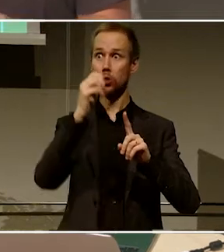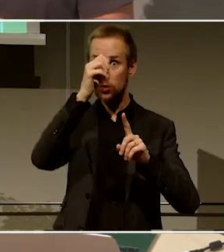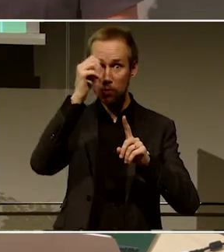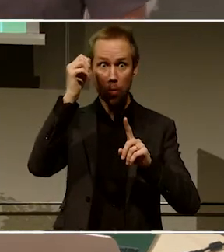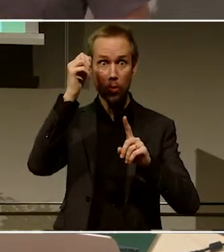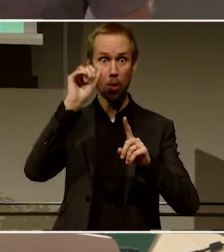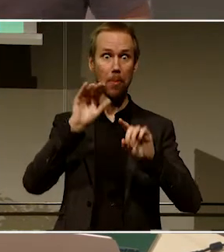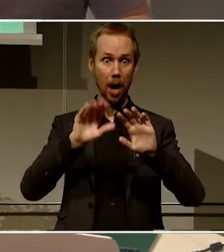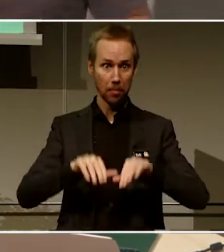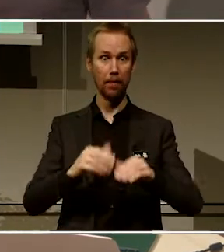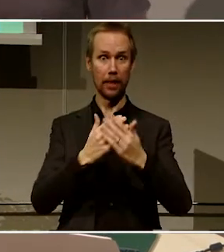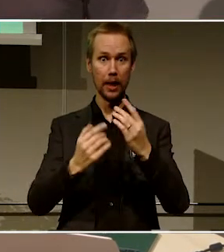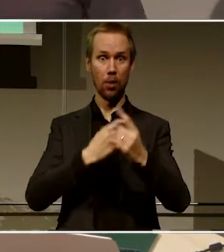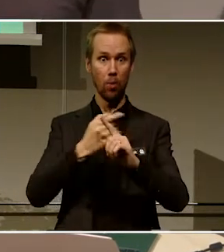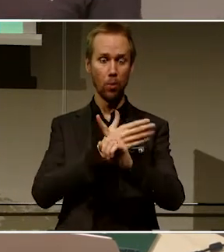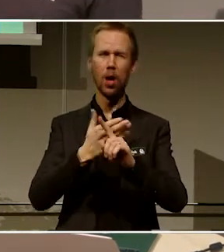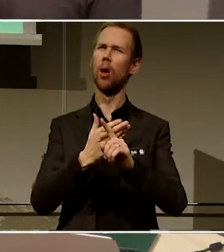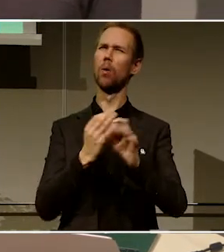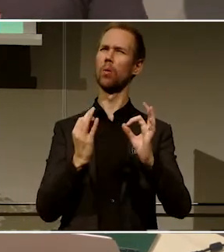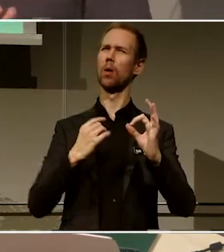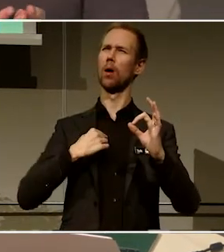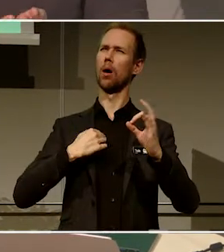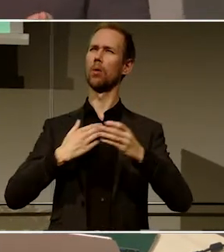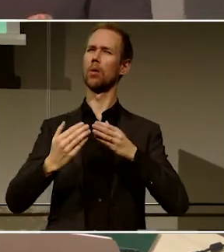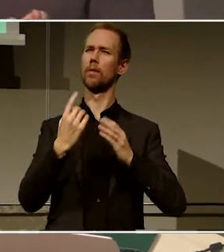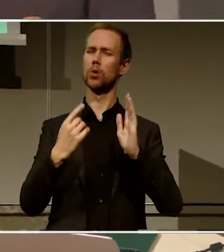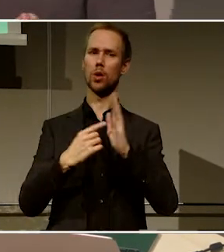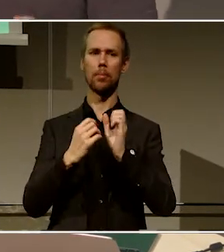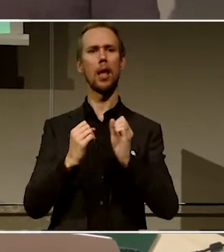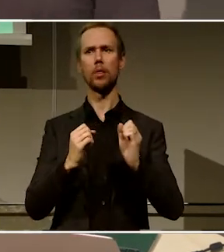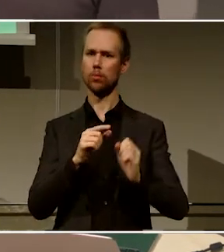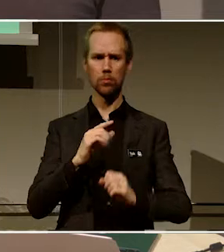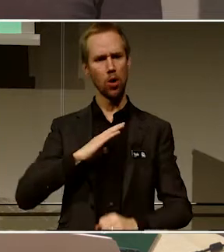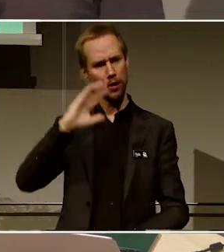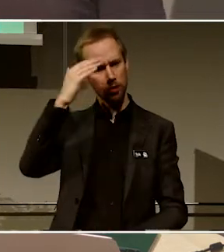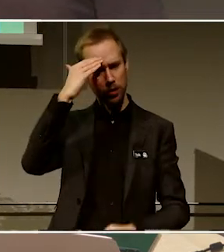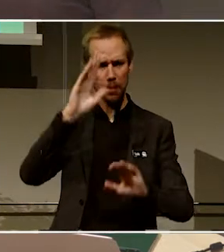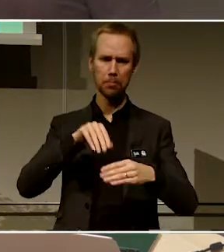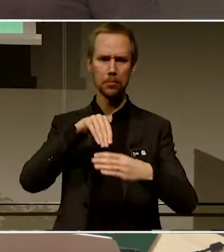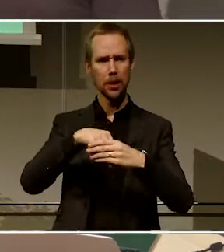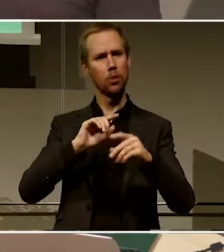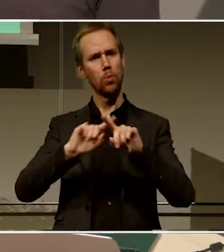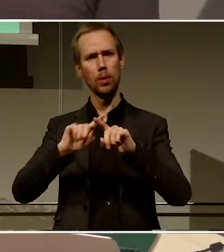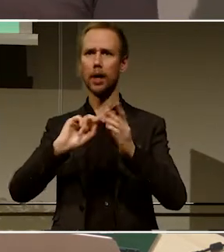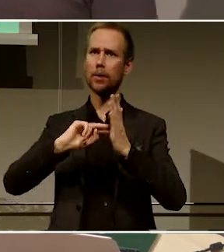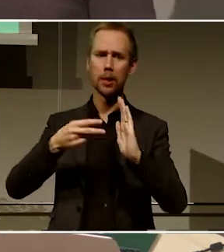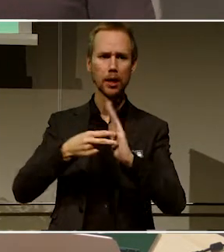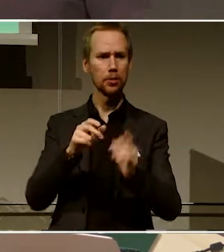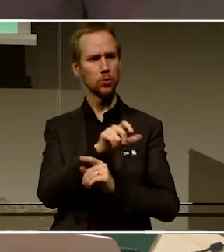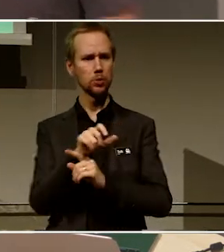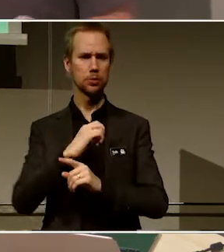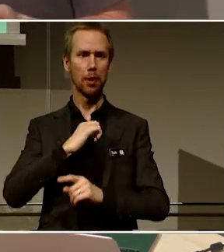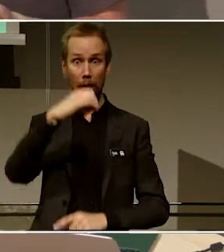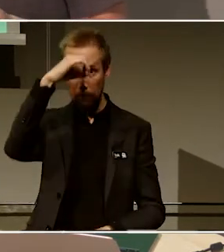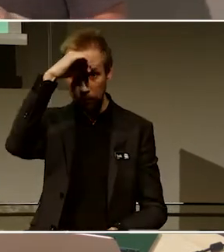hur gjorde jag det här första gången men de har med erfarenhet av att ha varit på evenemang där folk som inte har skrivit, folk som inte har